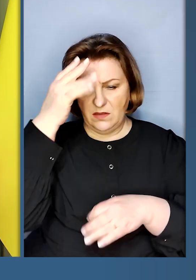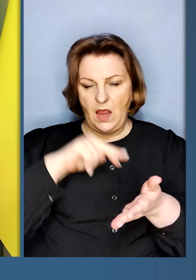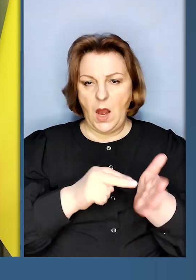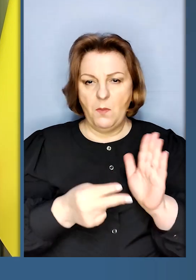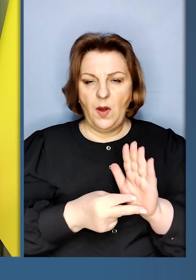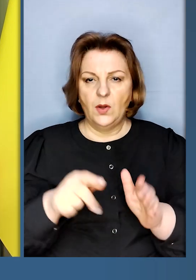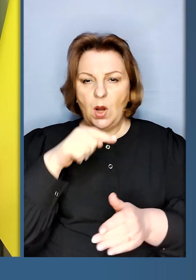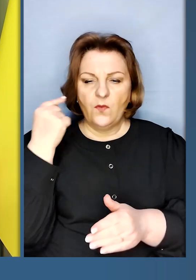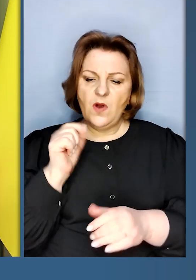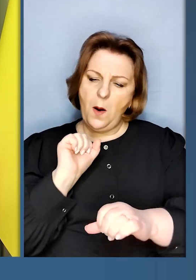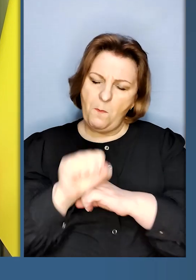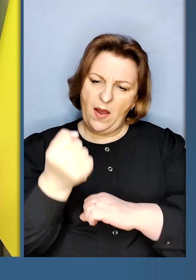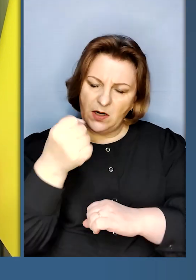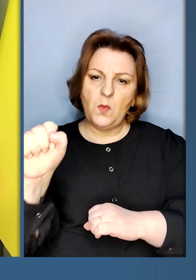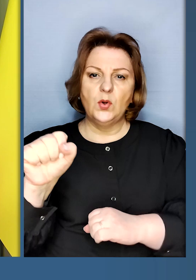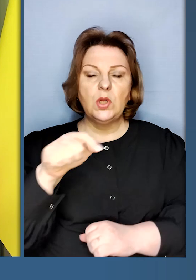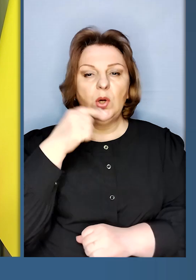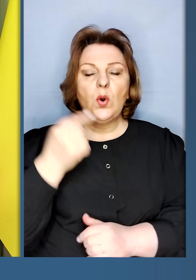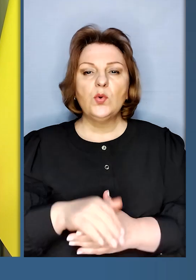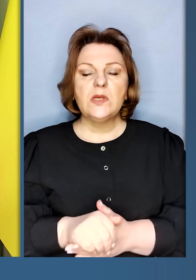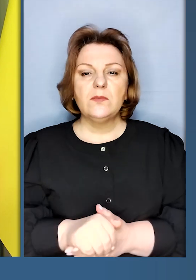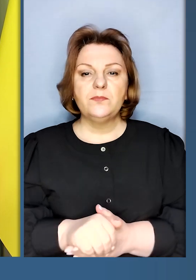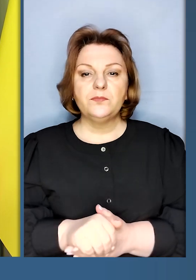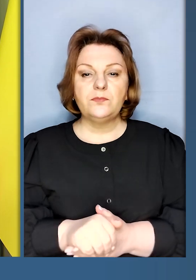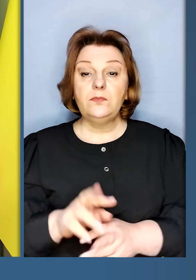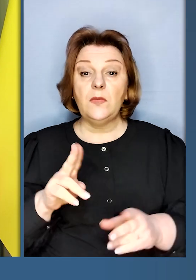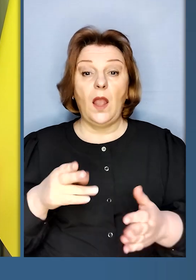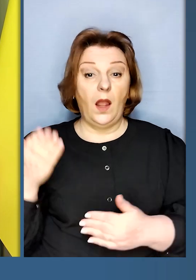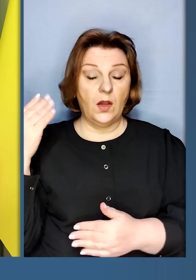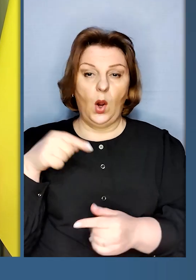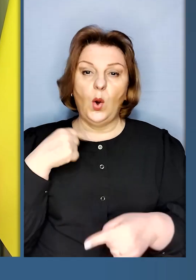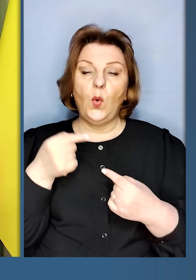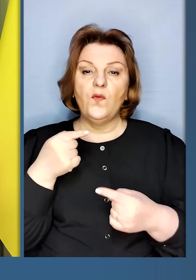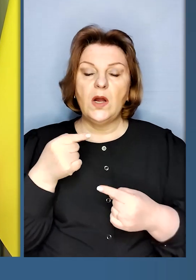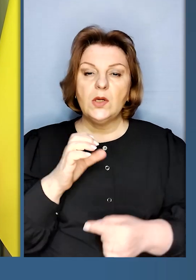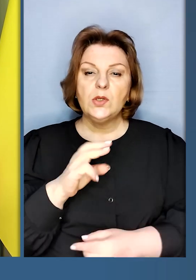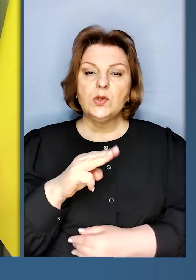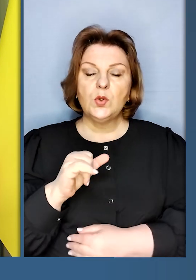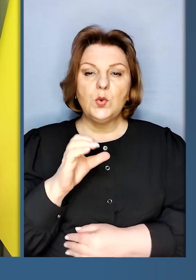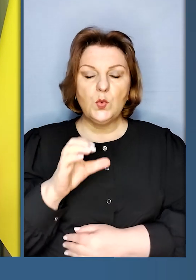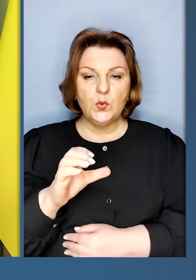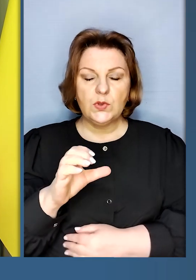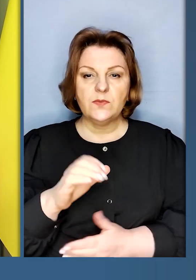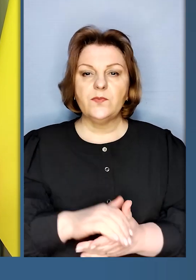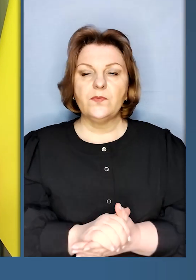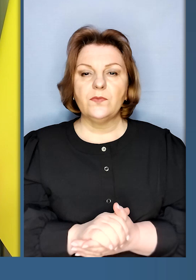Росії, поконати перемогти Росію. Як говорив Стус,